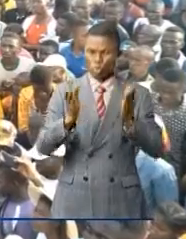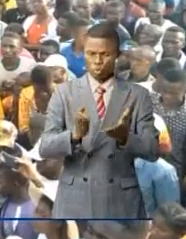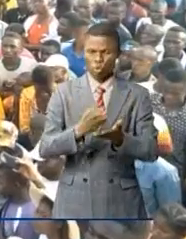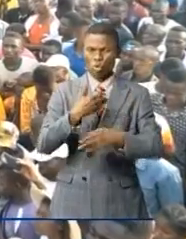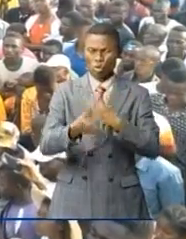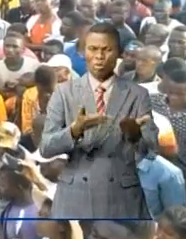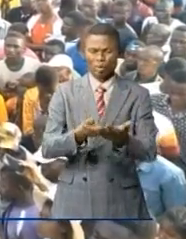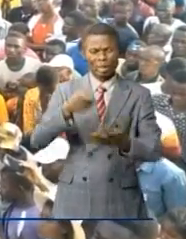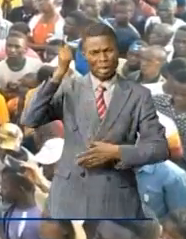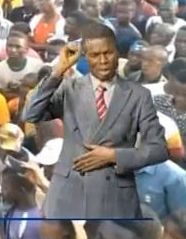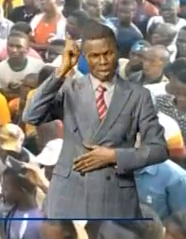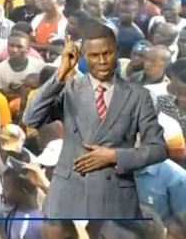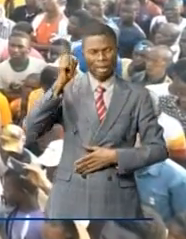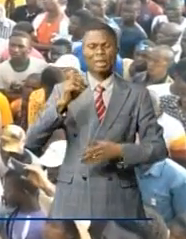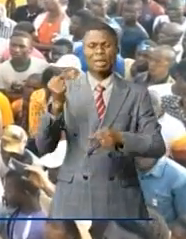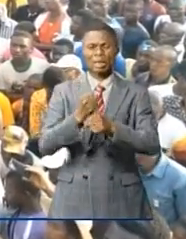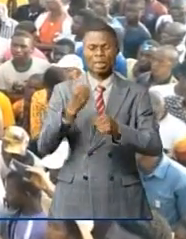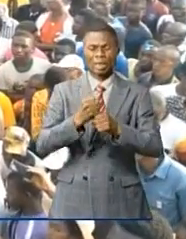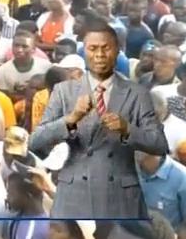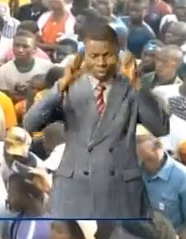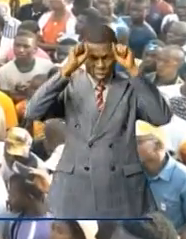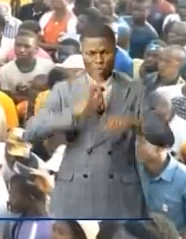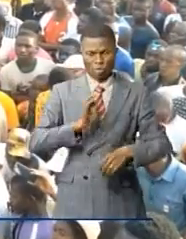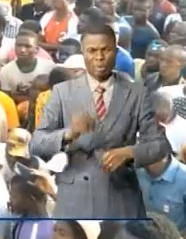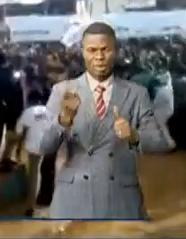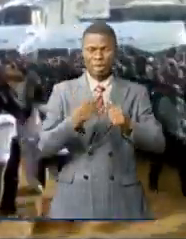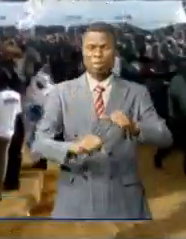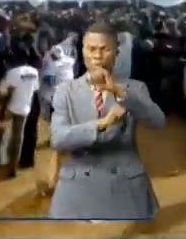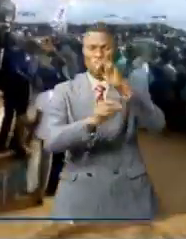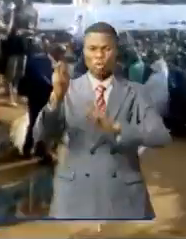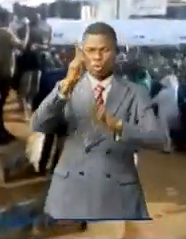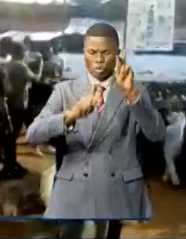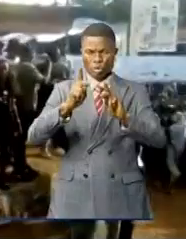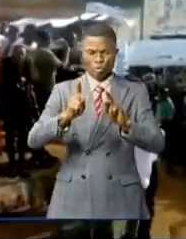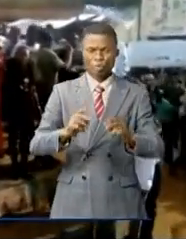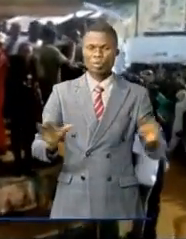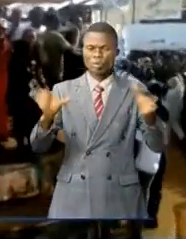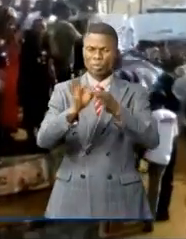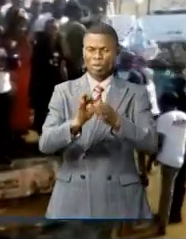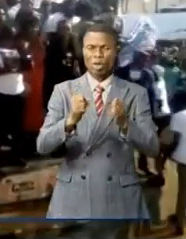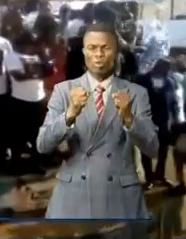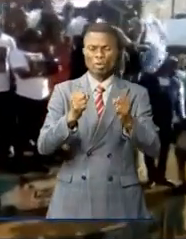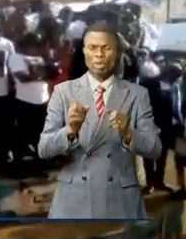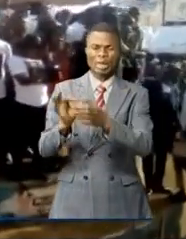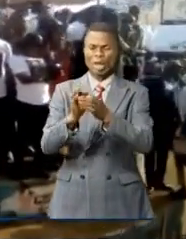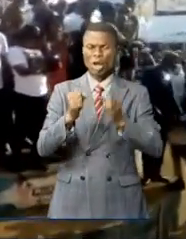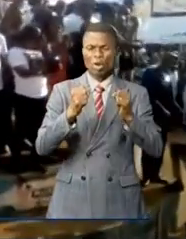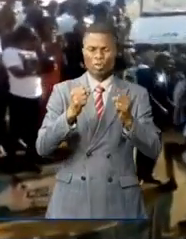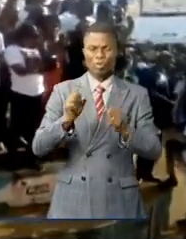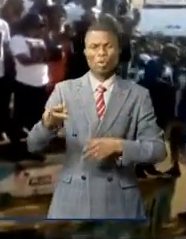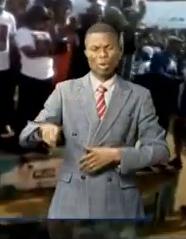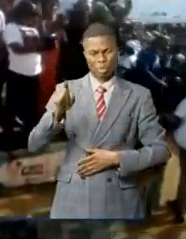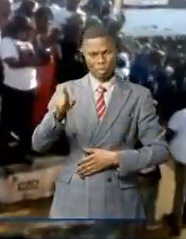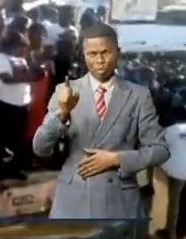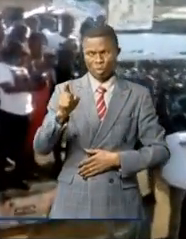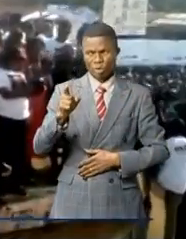du vaste et transversal programme du chef de l'État axés sur le peuple d'Agbo, gage d'une vraie solidarité et une unité très forte des mongalais.